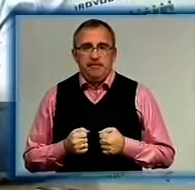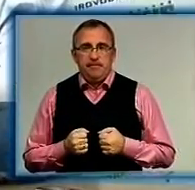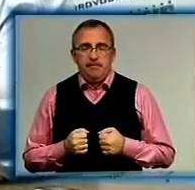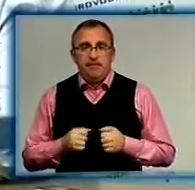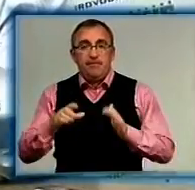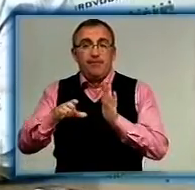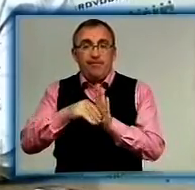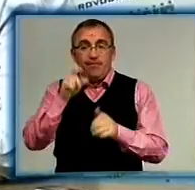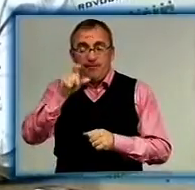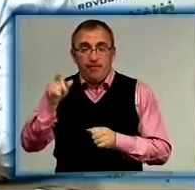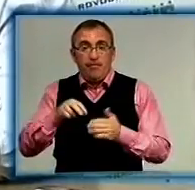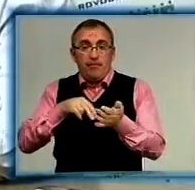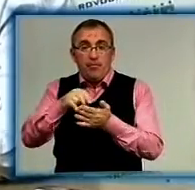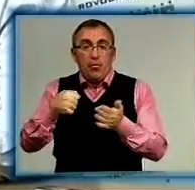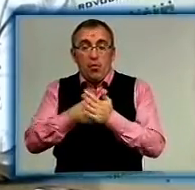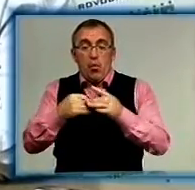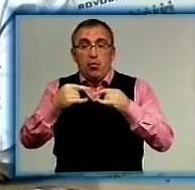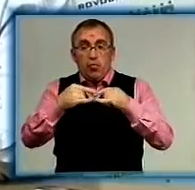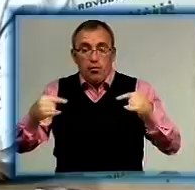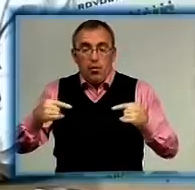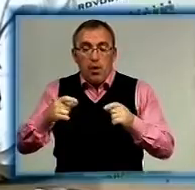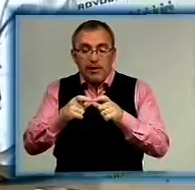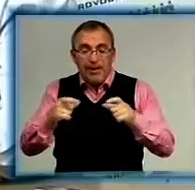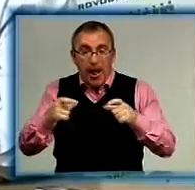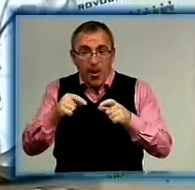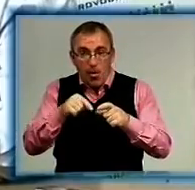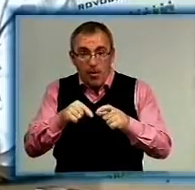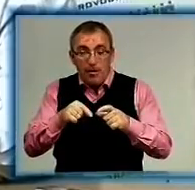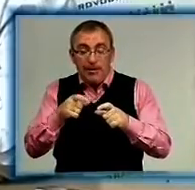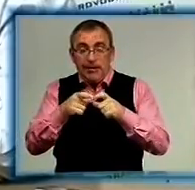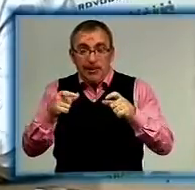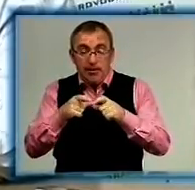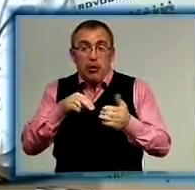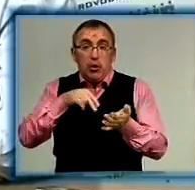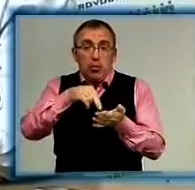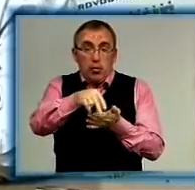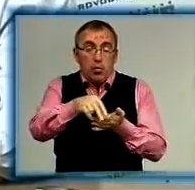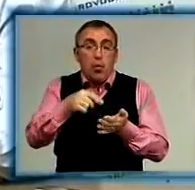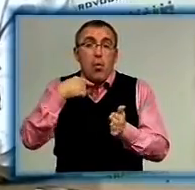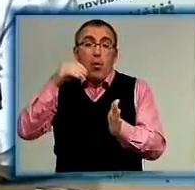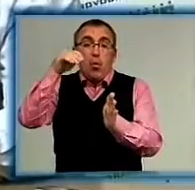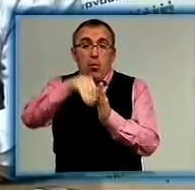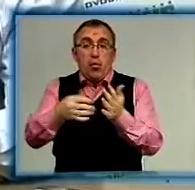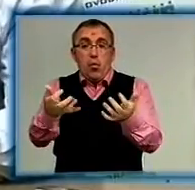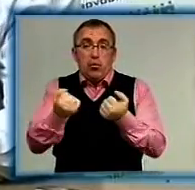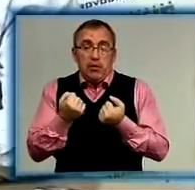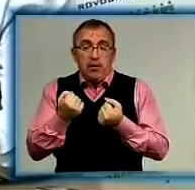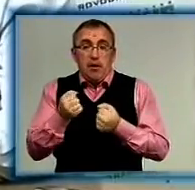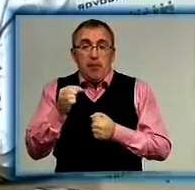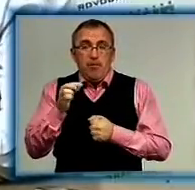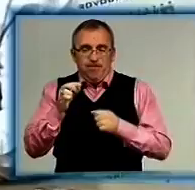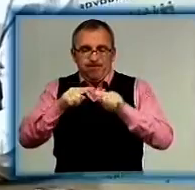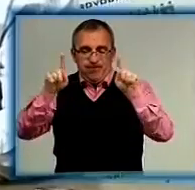Виборці зразу підходять до столу, беруть талончики і вже потім по цим талончикам йдуть, голосують, отримують бюлетені. Тобто, ну,